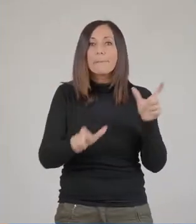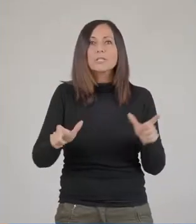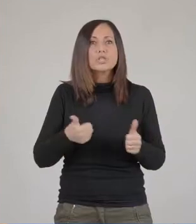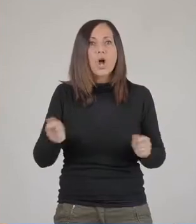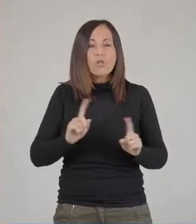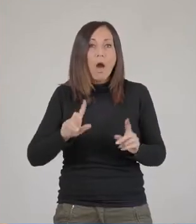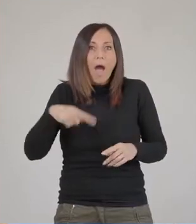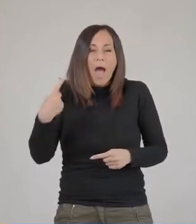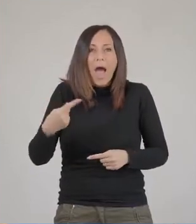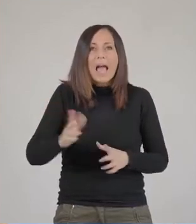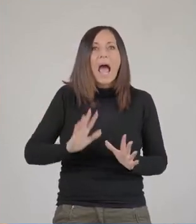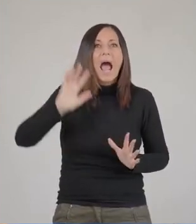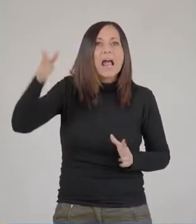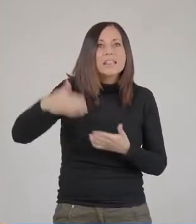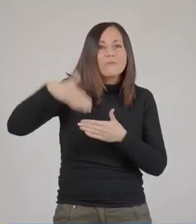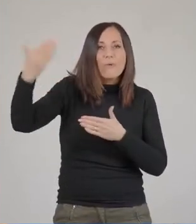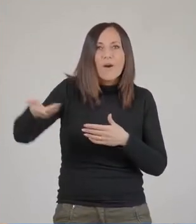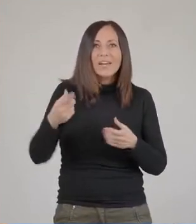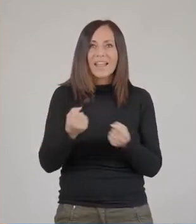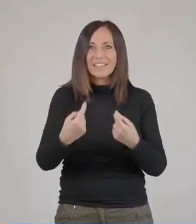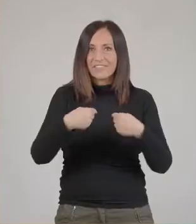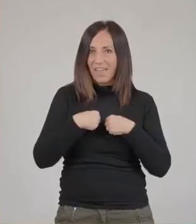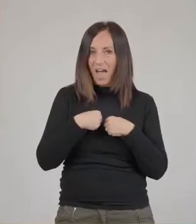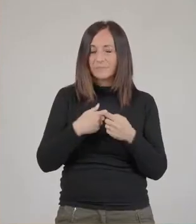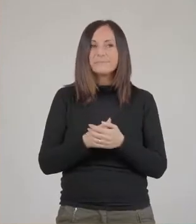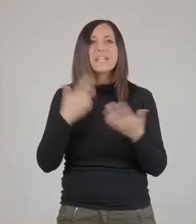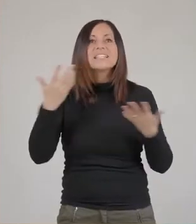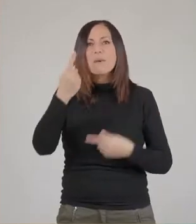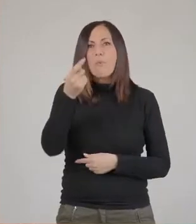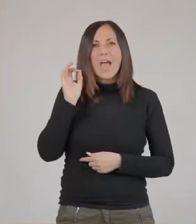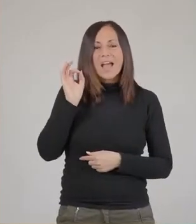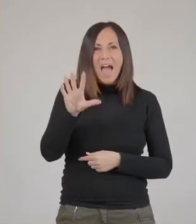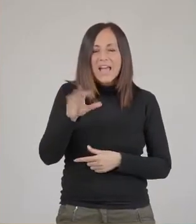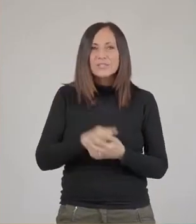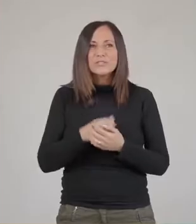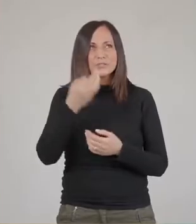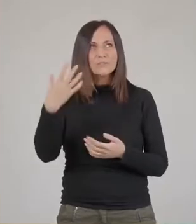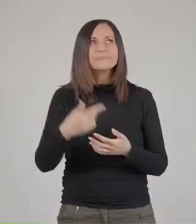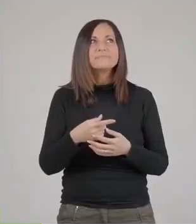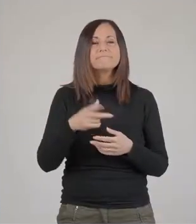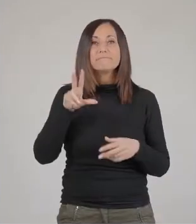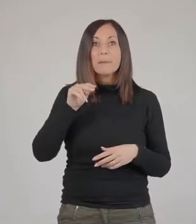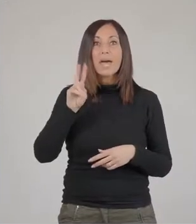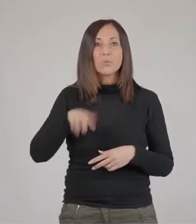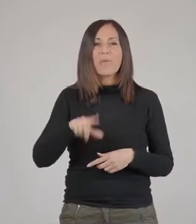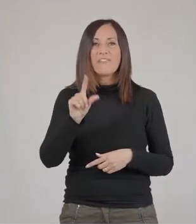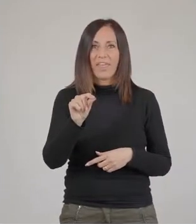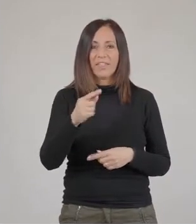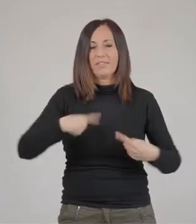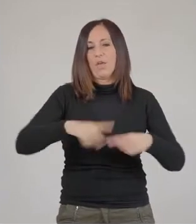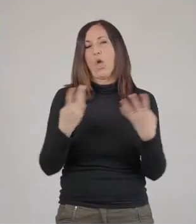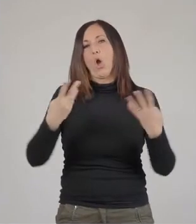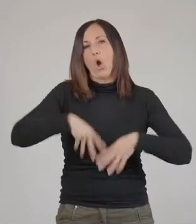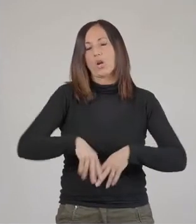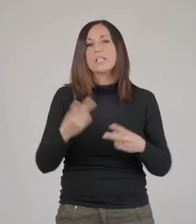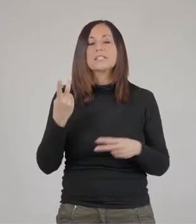coloro che vogliono seguire le nostre attività. E questo ha portato ad esempio in un caso, quando nel marzo del 2020